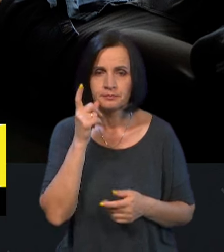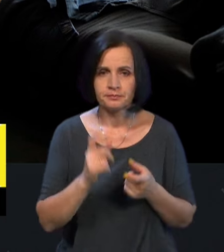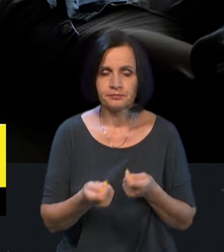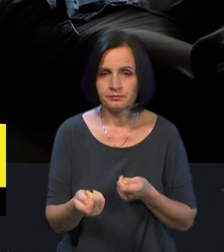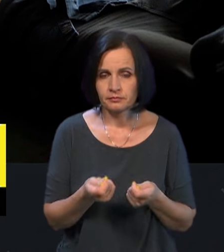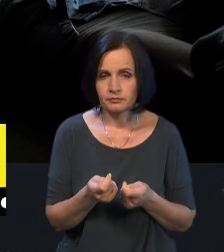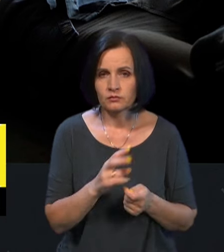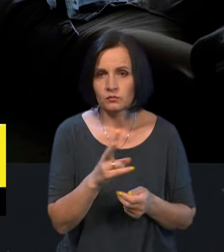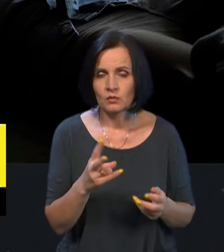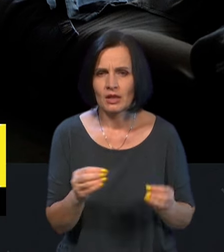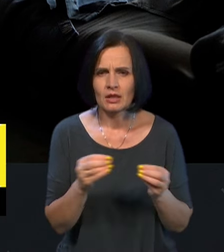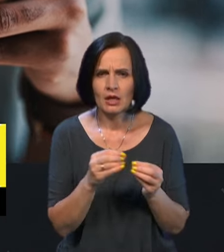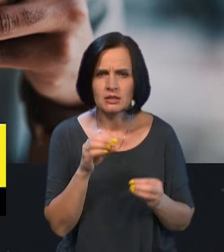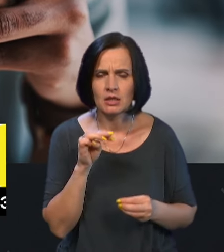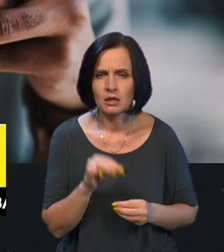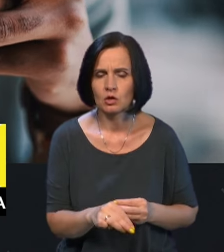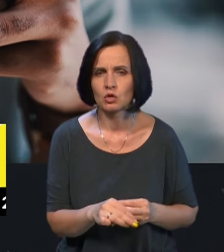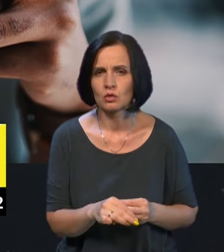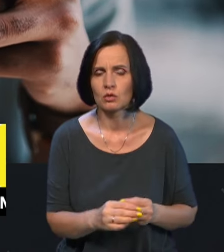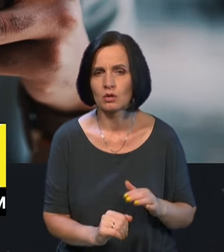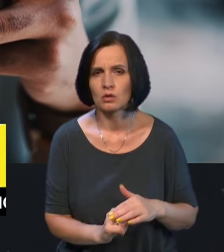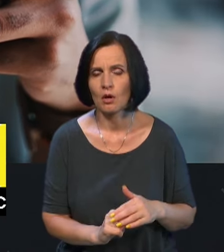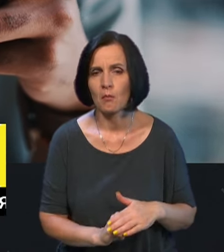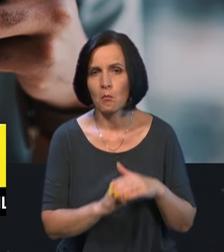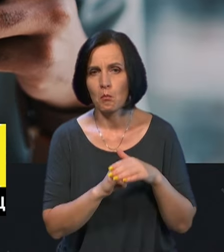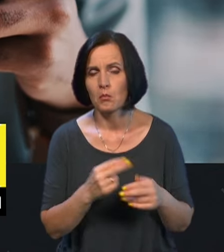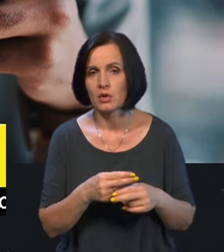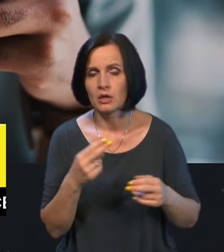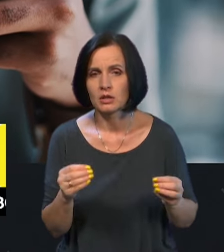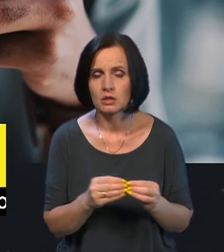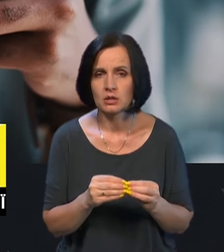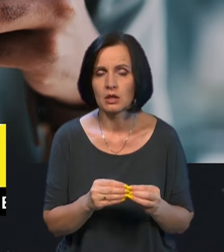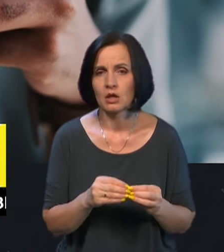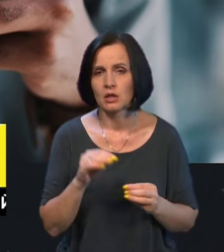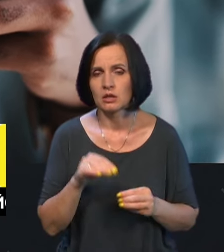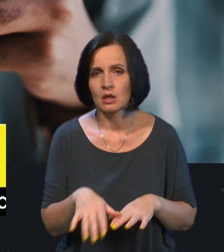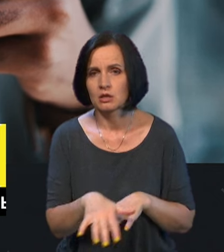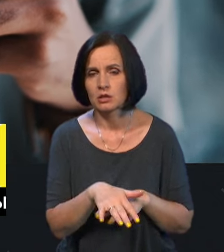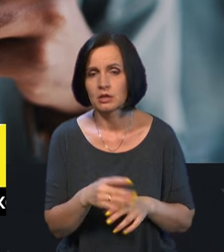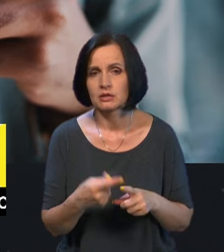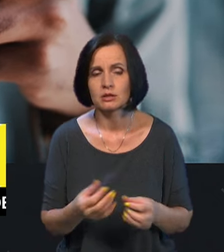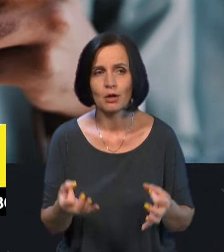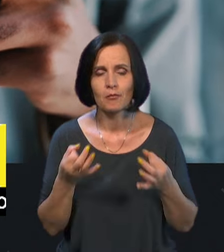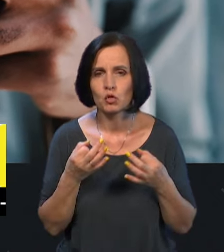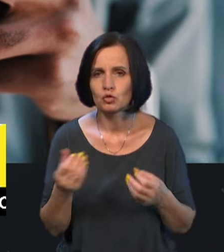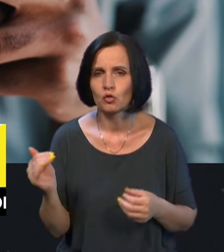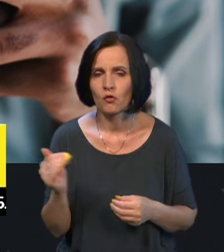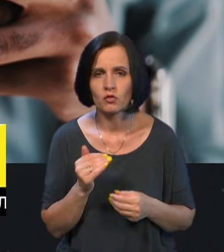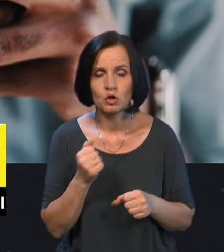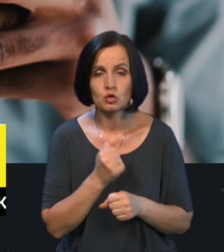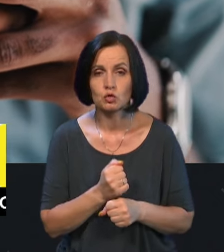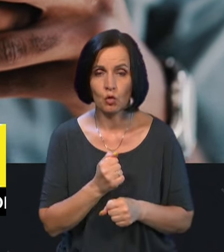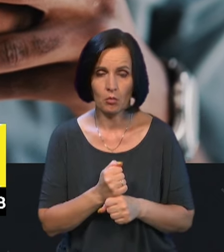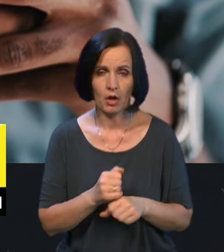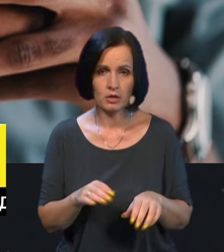у яких десятки тисяч базових станцій, десятки тисяч майданчиків, то це просто фізично зробити